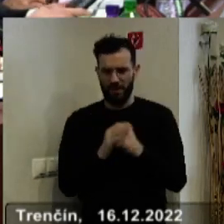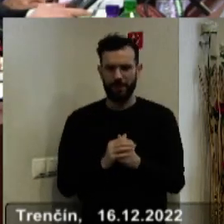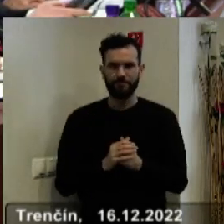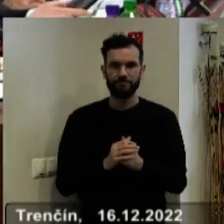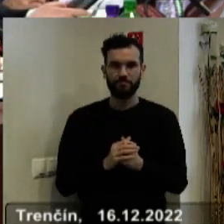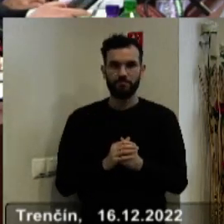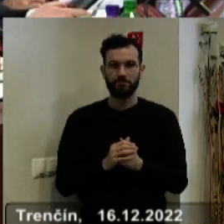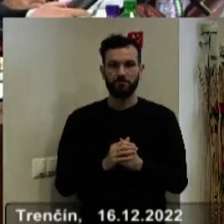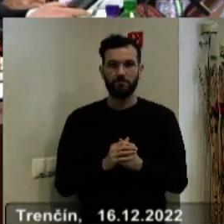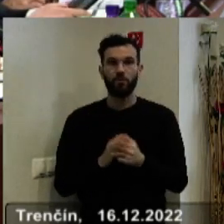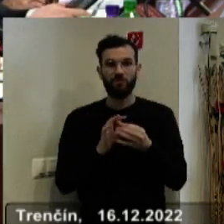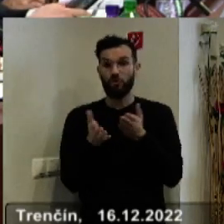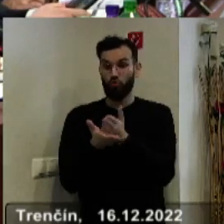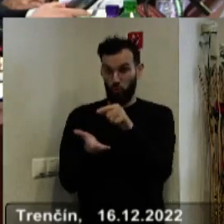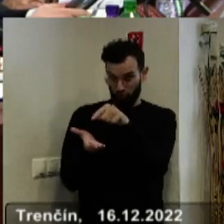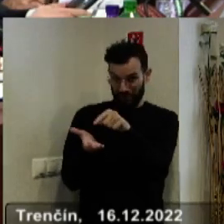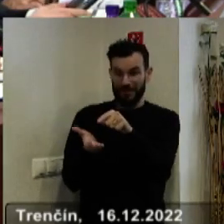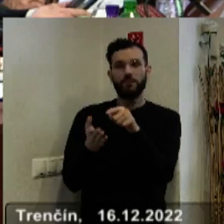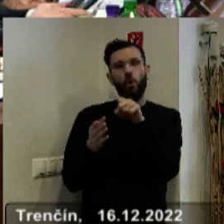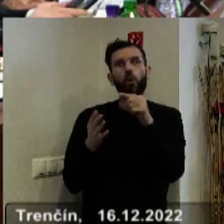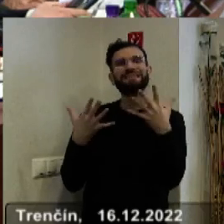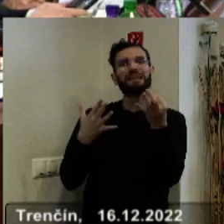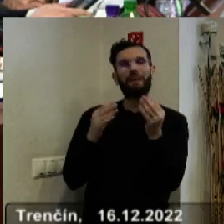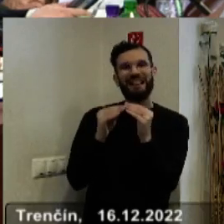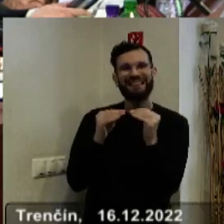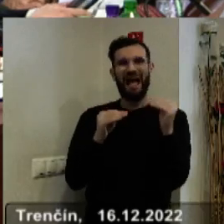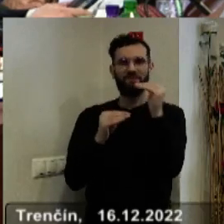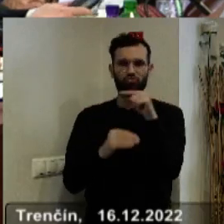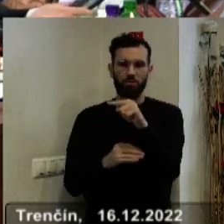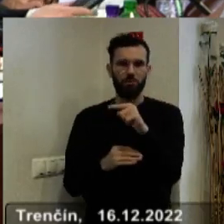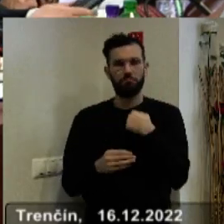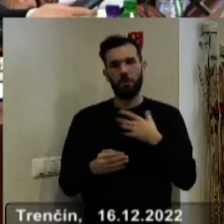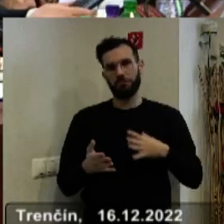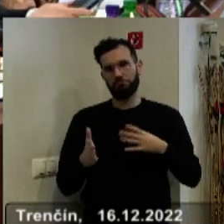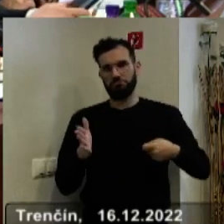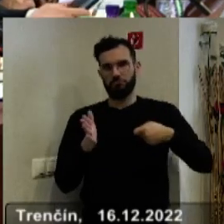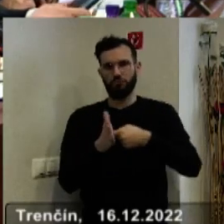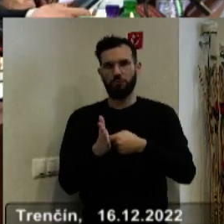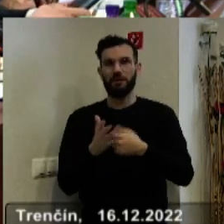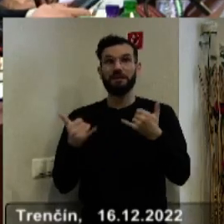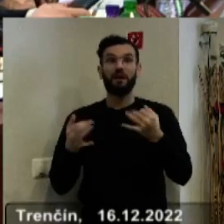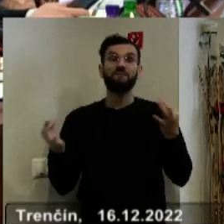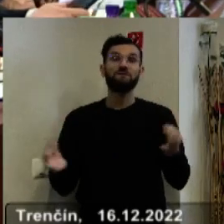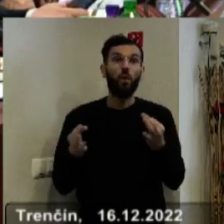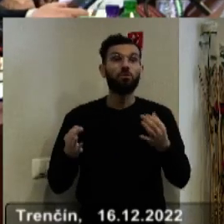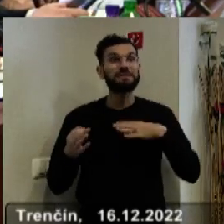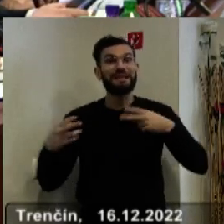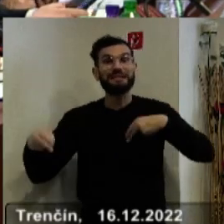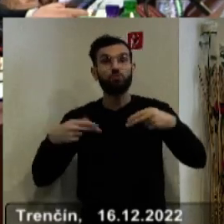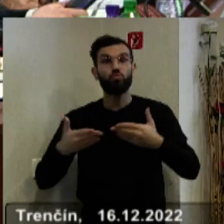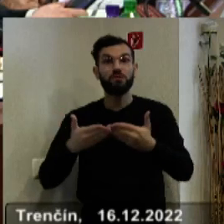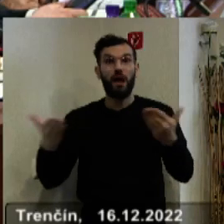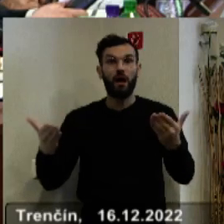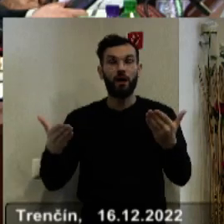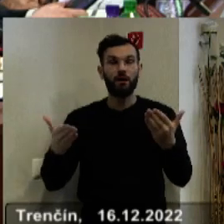okolo 10 % tejto 3 služby boli, boli navýšené, toľko z mojej strany. Nech sa páči ešte, nech to do diskusie.